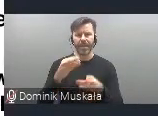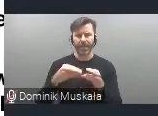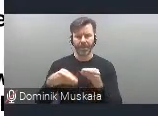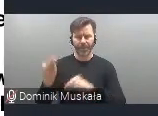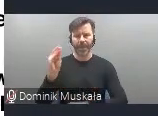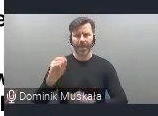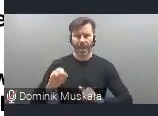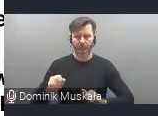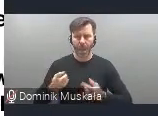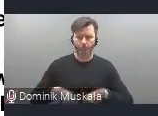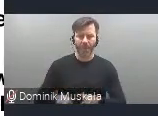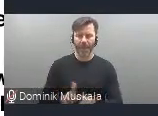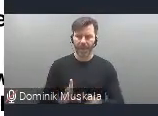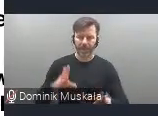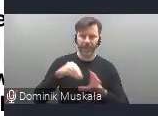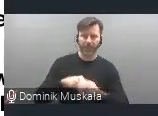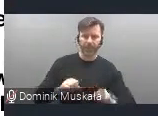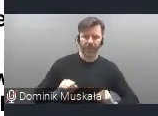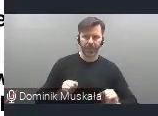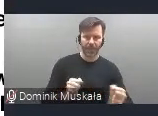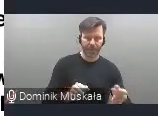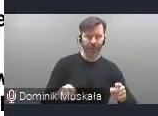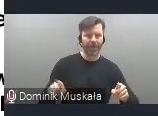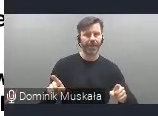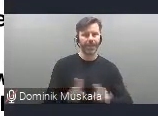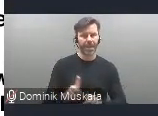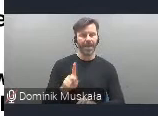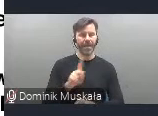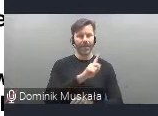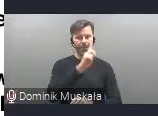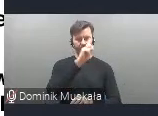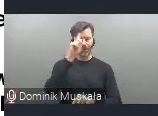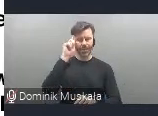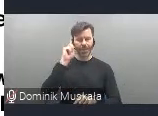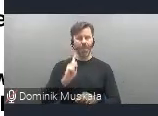także ocena aspektów społeczno-politycznych,